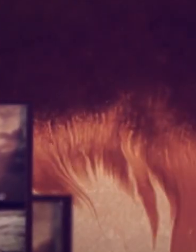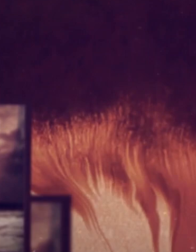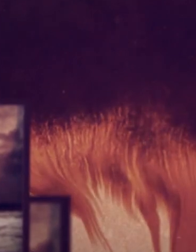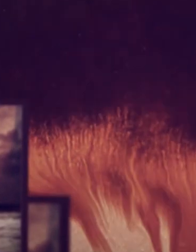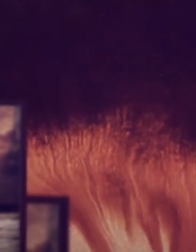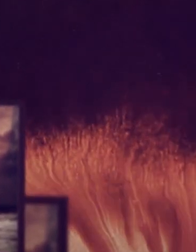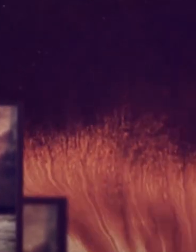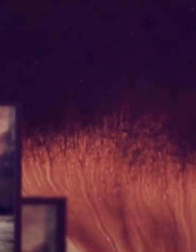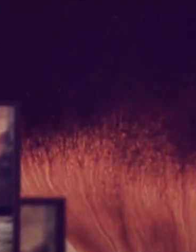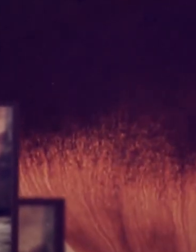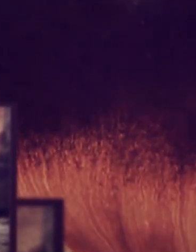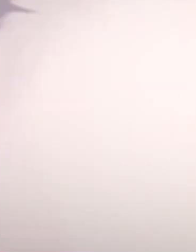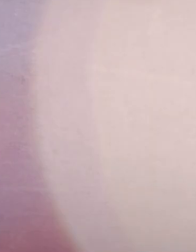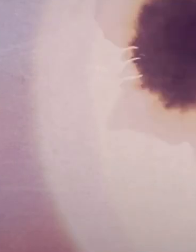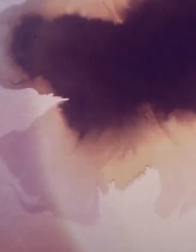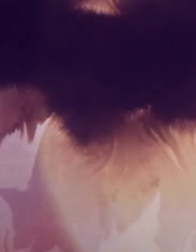Muzyka